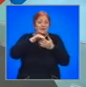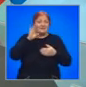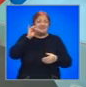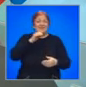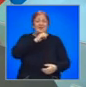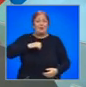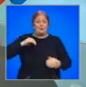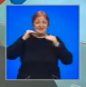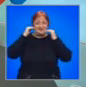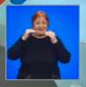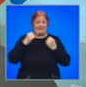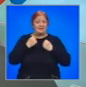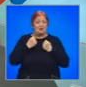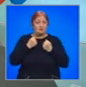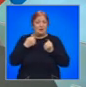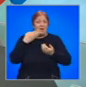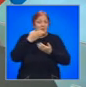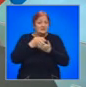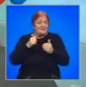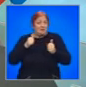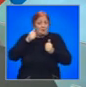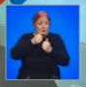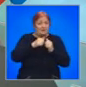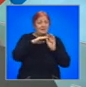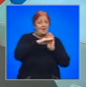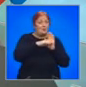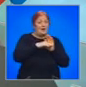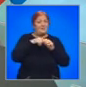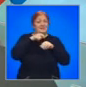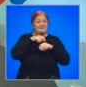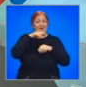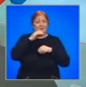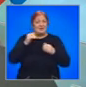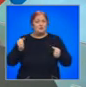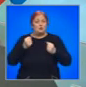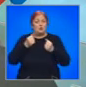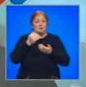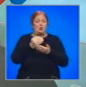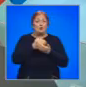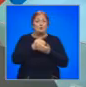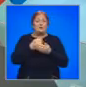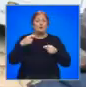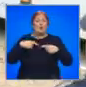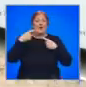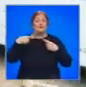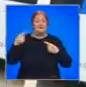средните европейски стандарти на живот. Представяха и приоритетите и програмата на ДПС за ускорено економическо развитие.